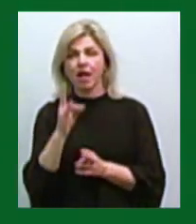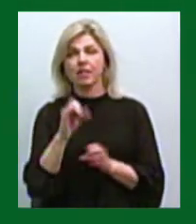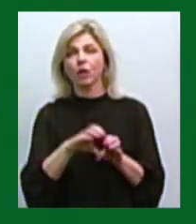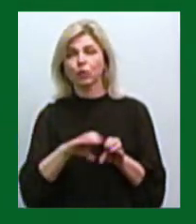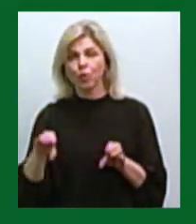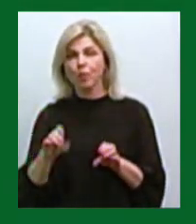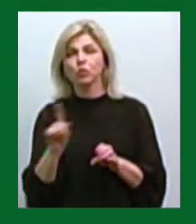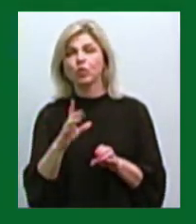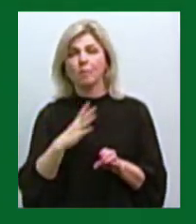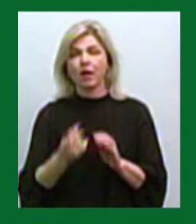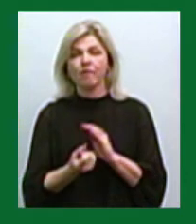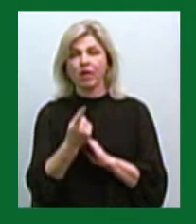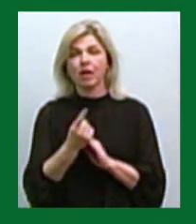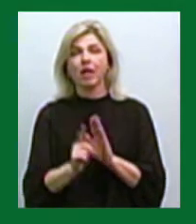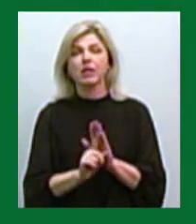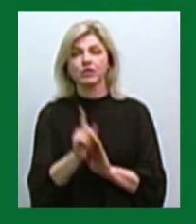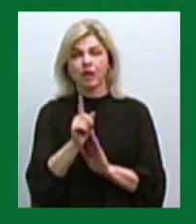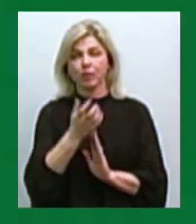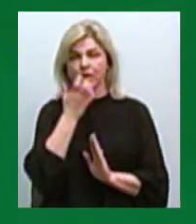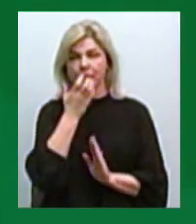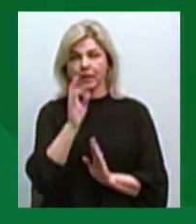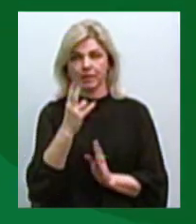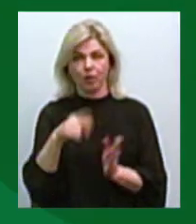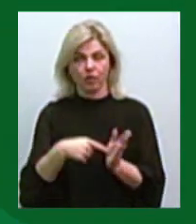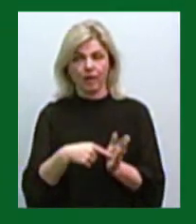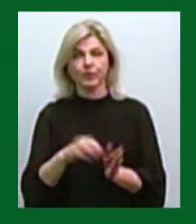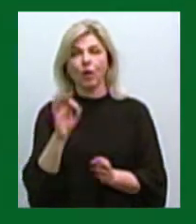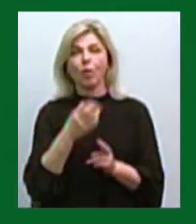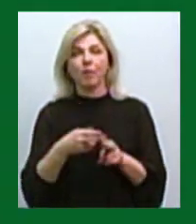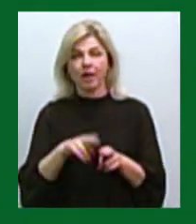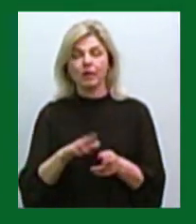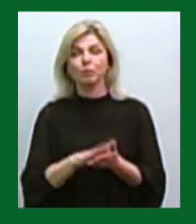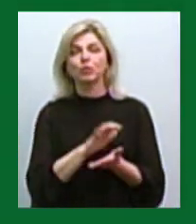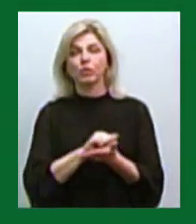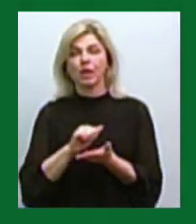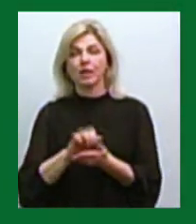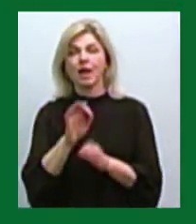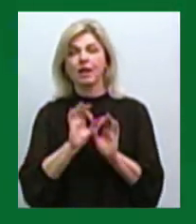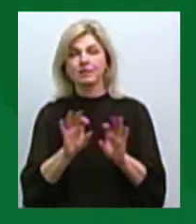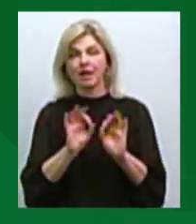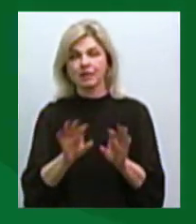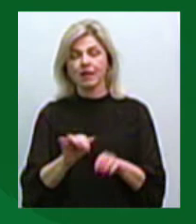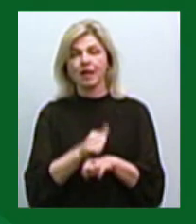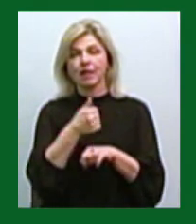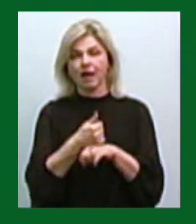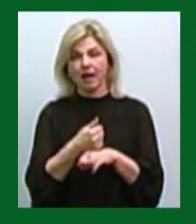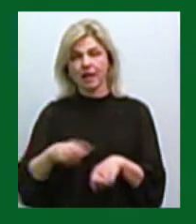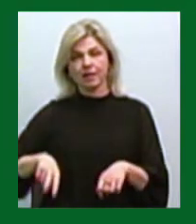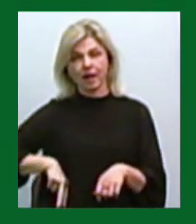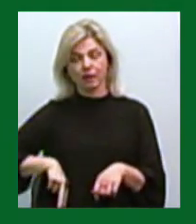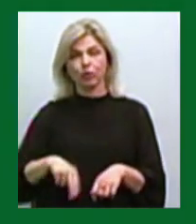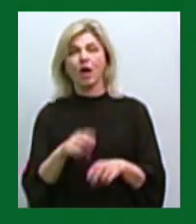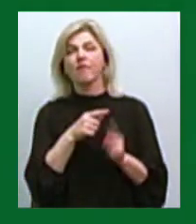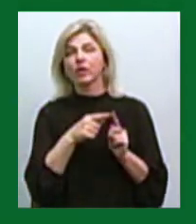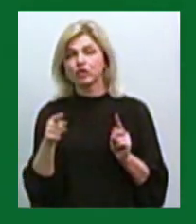під час запуску тепла у Миколаєві. Про це кореспондентам Суспільного розповів генеральний директор ТЕЦ Юрій Тішко. Протягом місяця